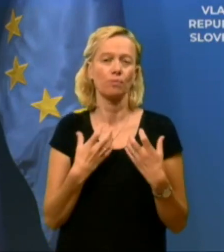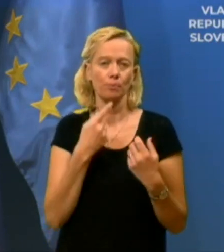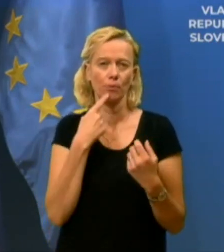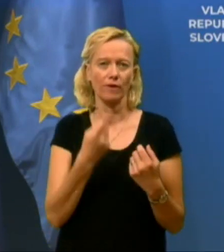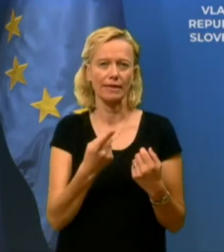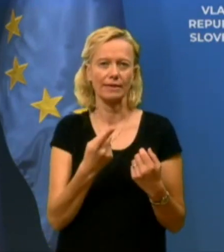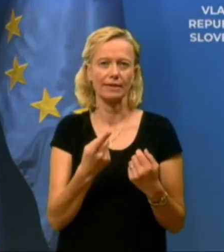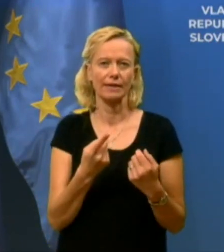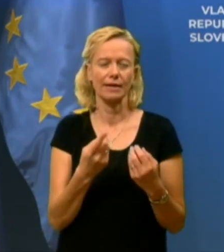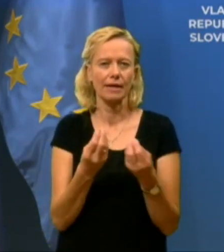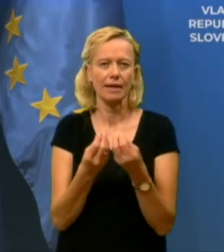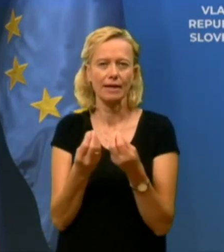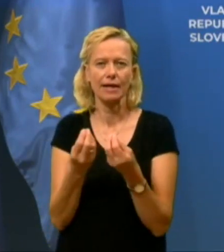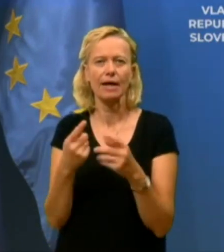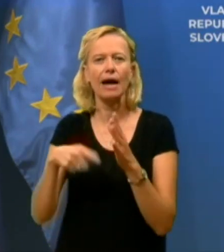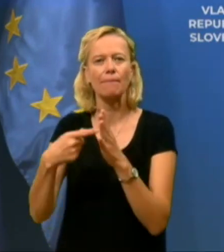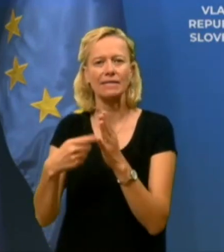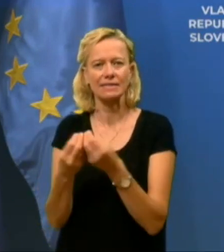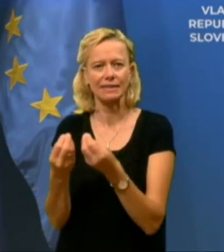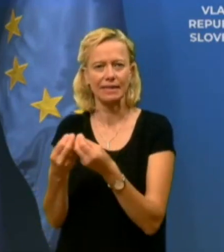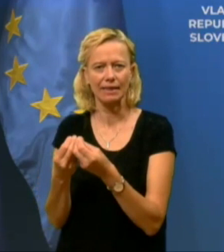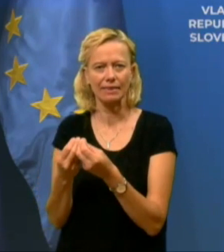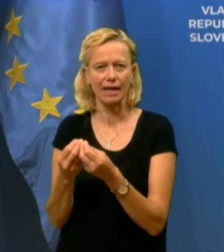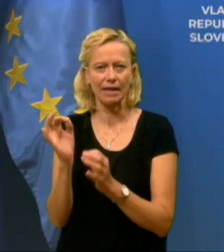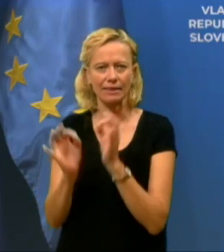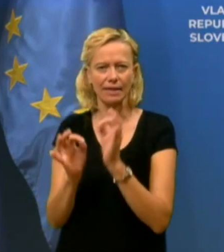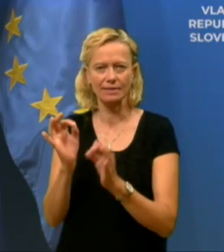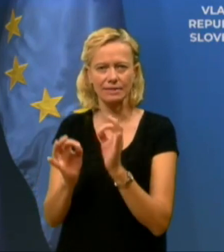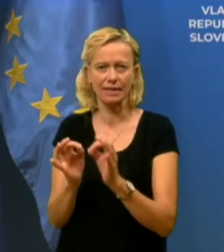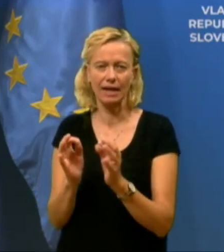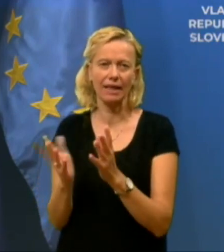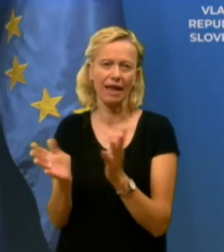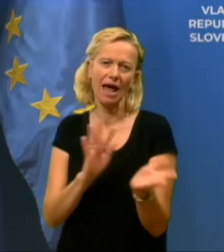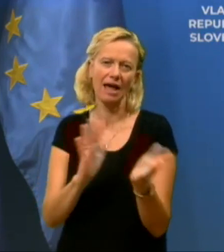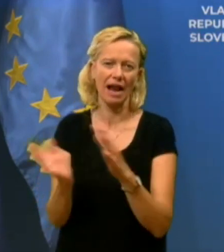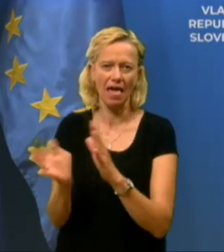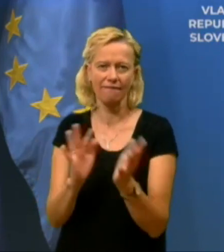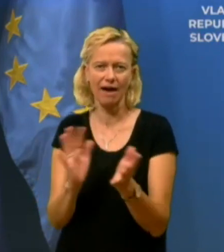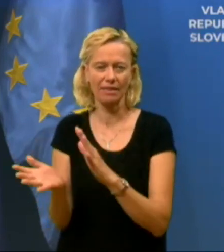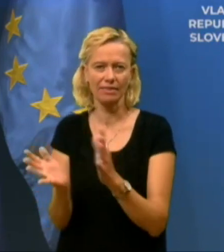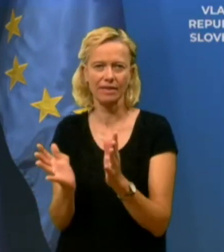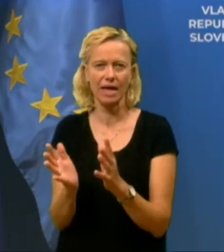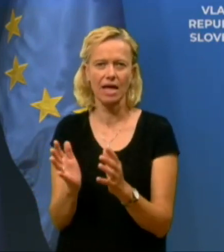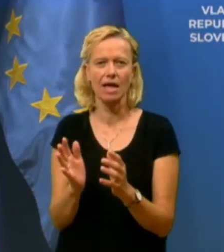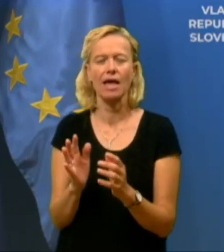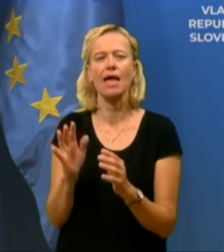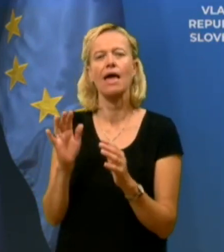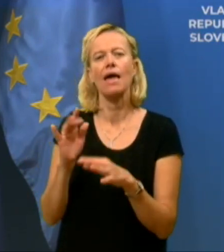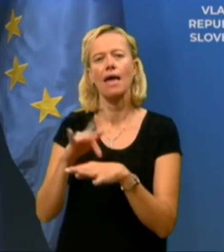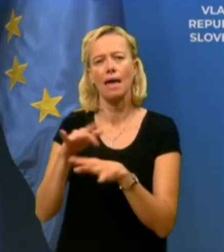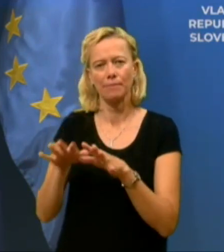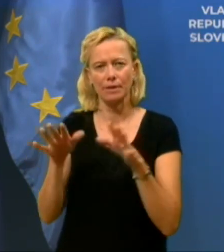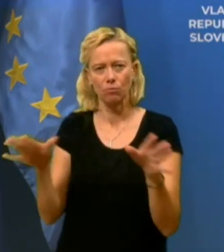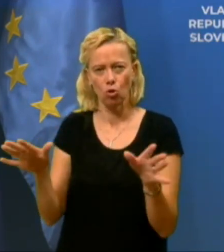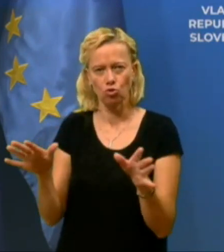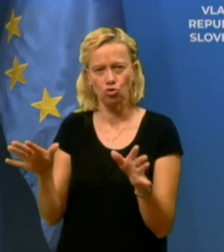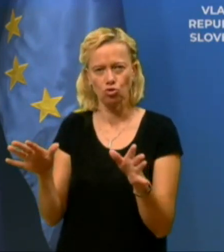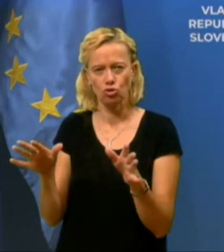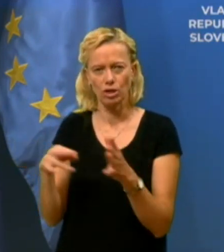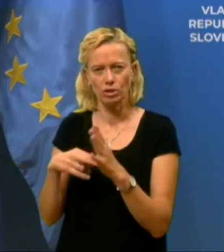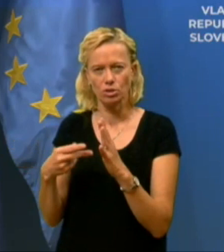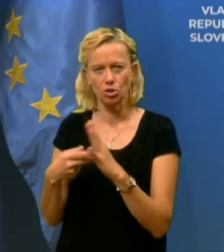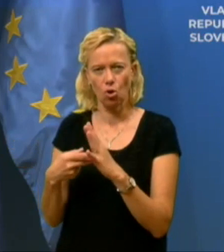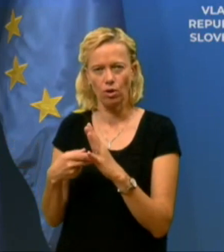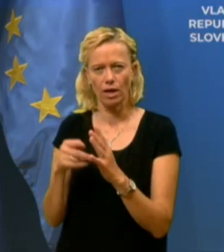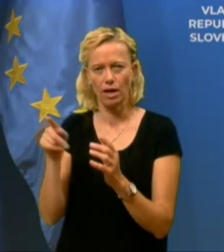Kapacitete testiranja so izjemno relevantne in kapacitete epidemiološke stroke so tudi isto relevantne. To pomeni,